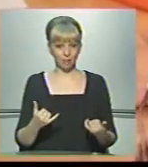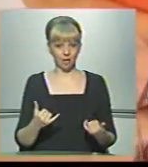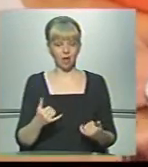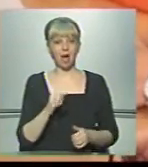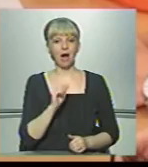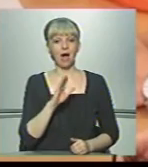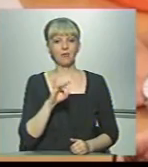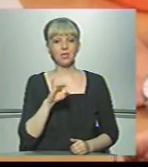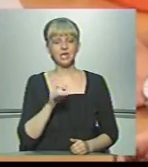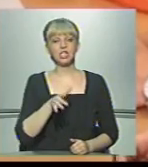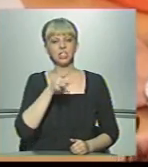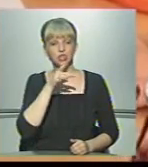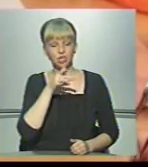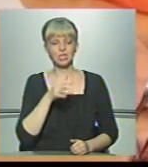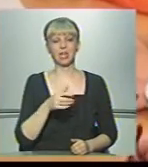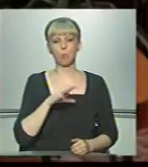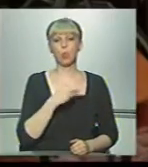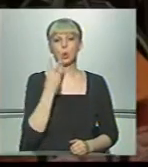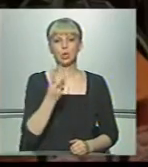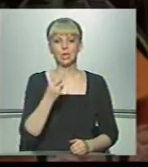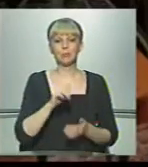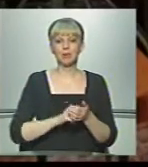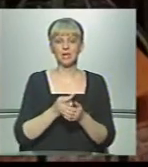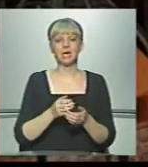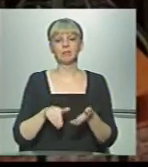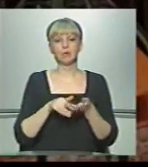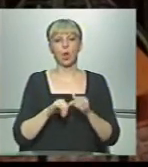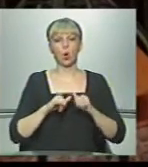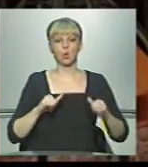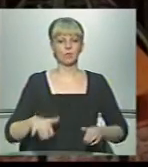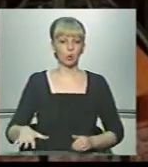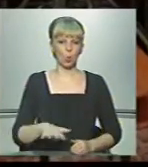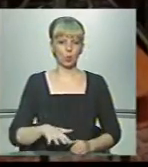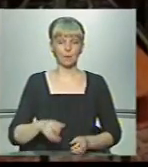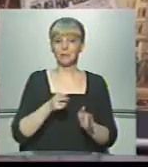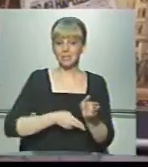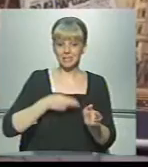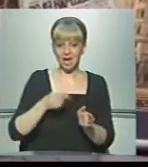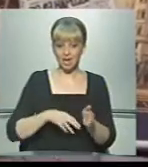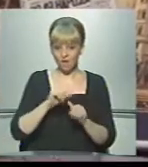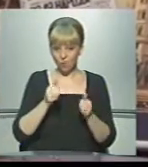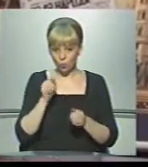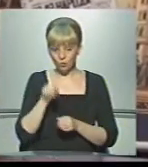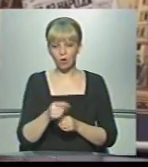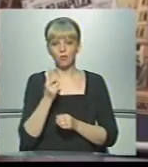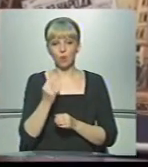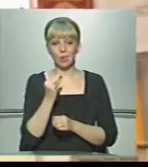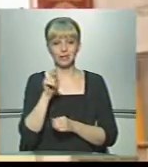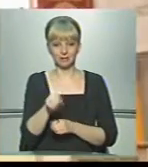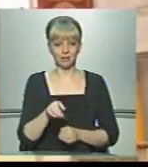В астрійські часи, зазначають історики, було три чинники, які сприяли розвитку краю. Залізниця фігурує у двох із них.